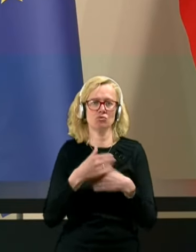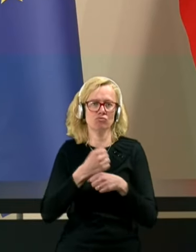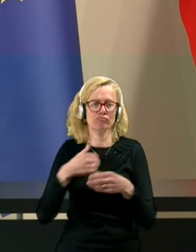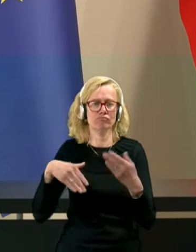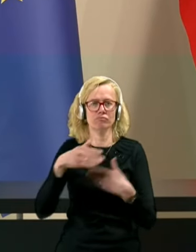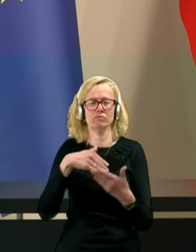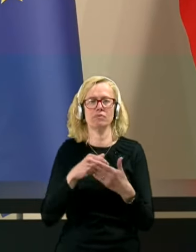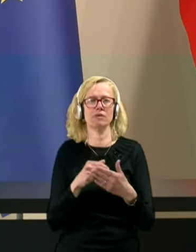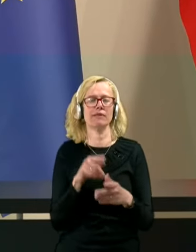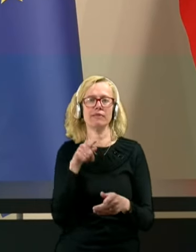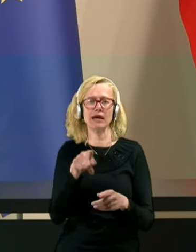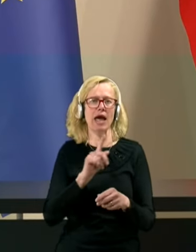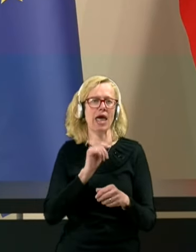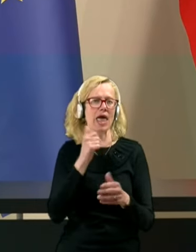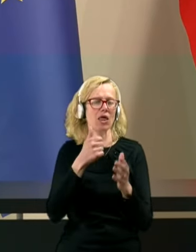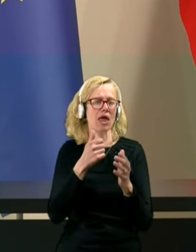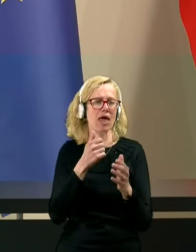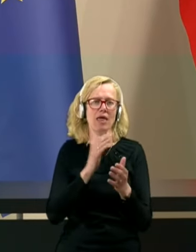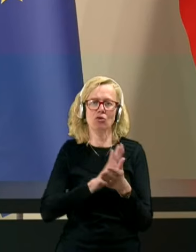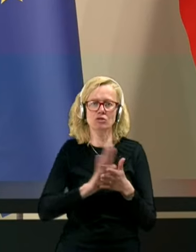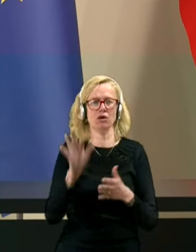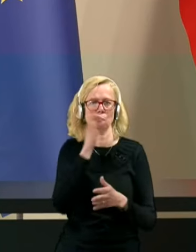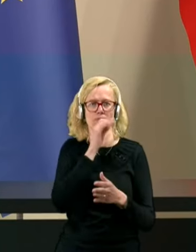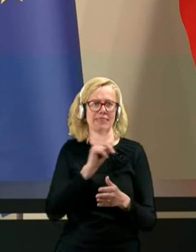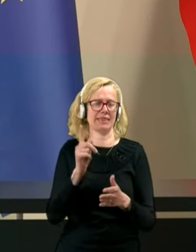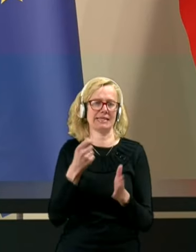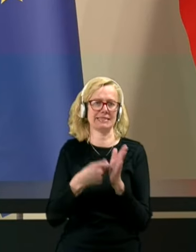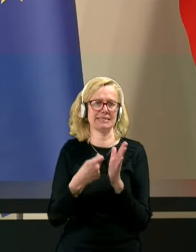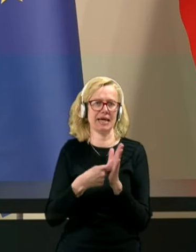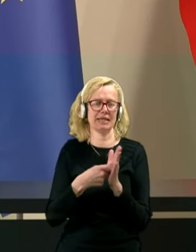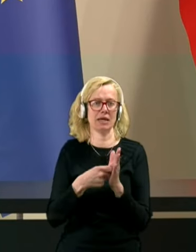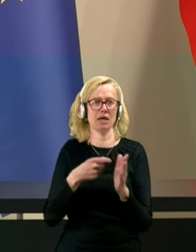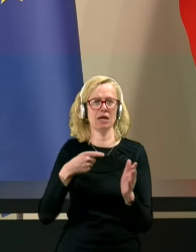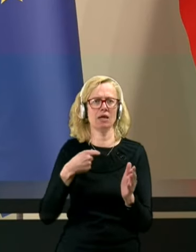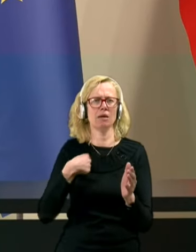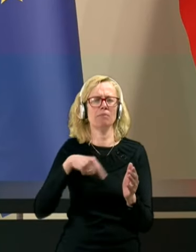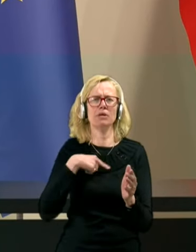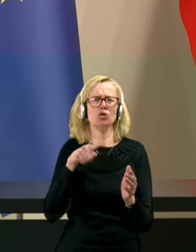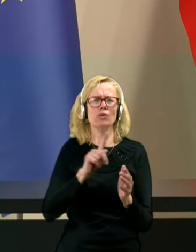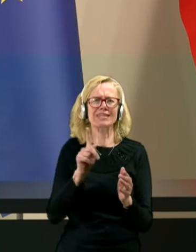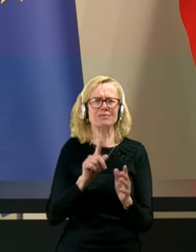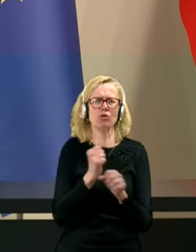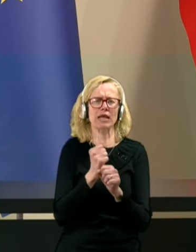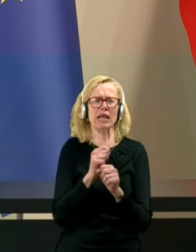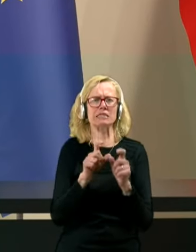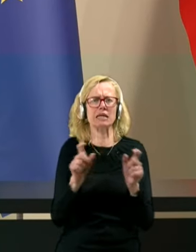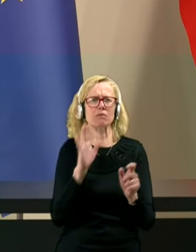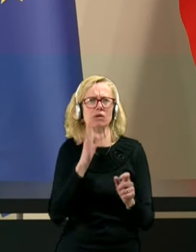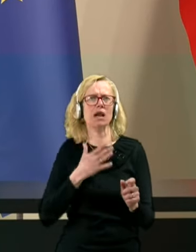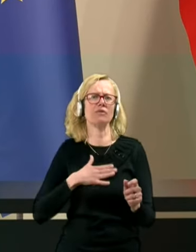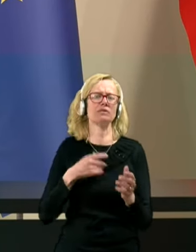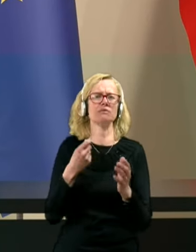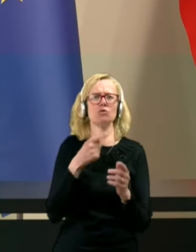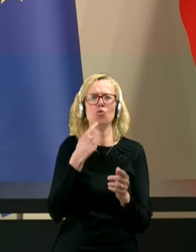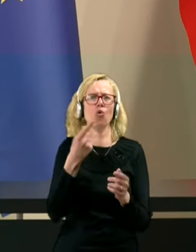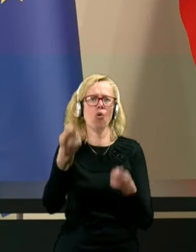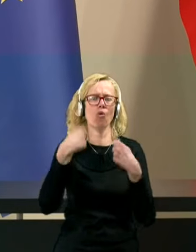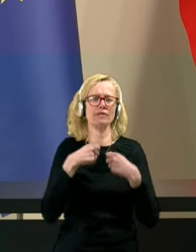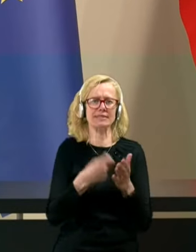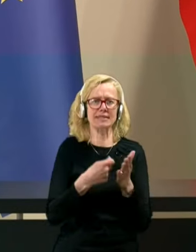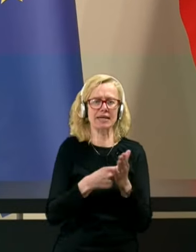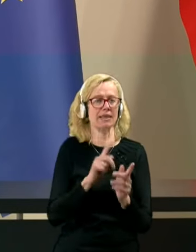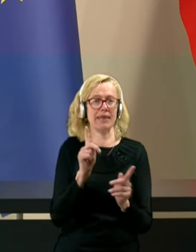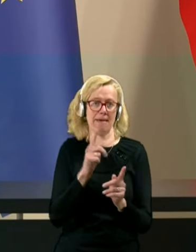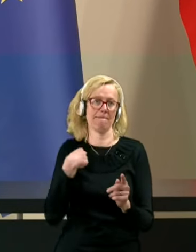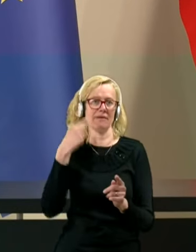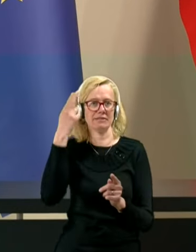enostavno nihče ne ceni, ampak mi tega nismo naredili za to, da bi kdo cenil, ampak, ker smo se pač zavedali, kaj je